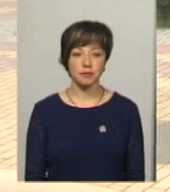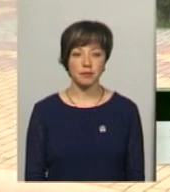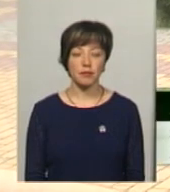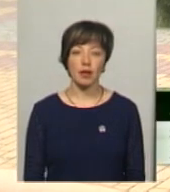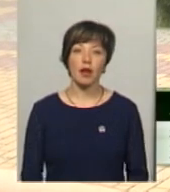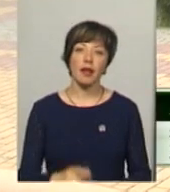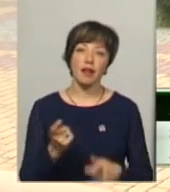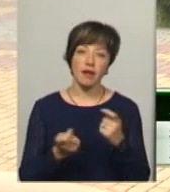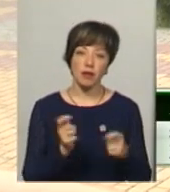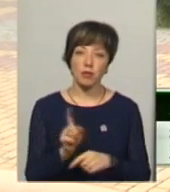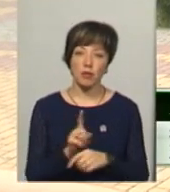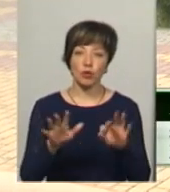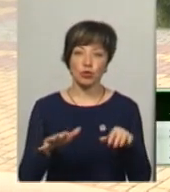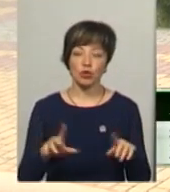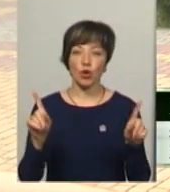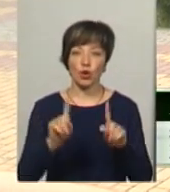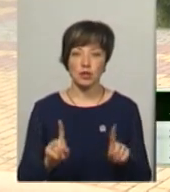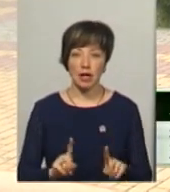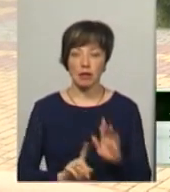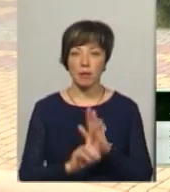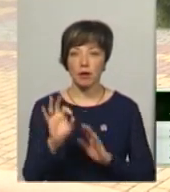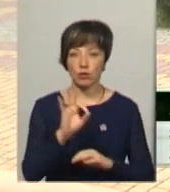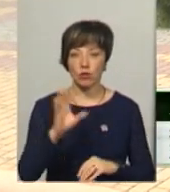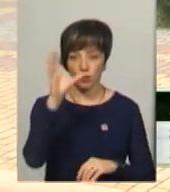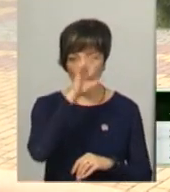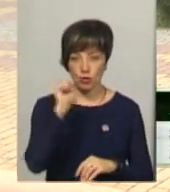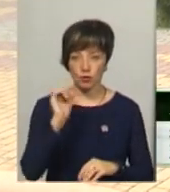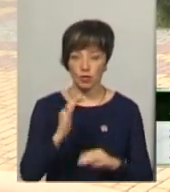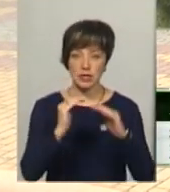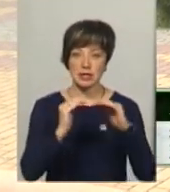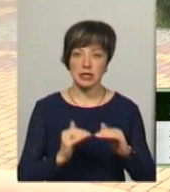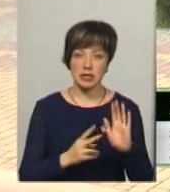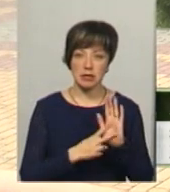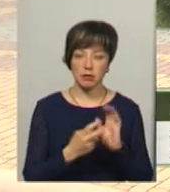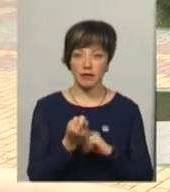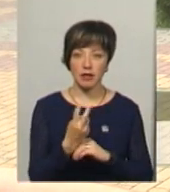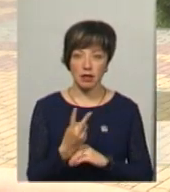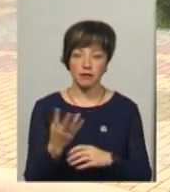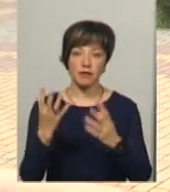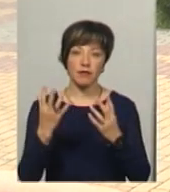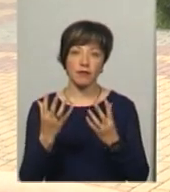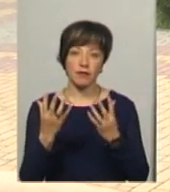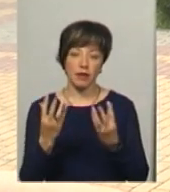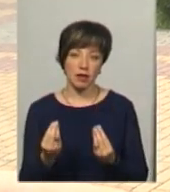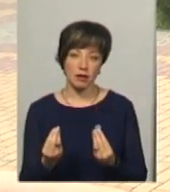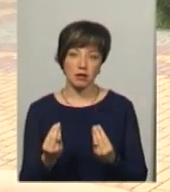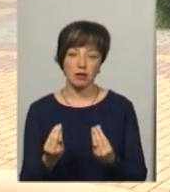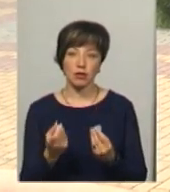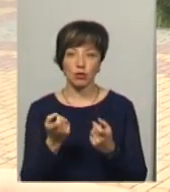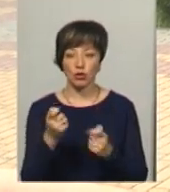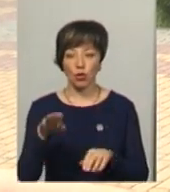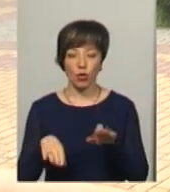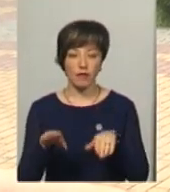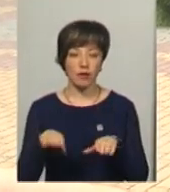помірні дощі, місцями гроза, температура повітря вночі знизиться до 7-12 градусів тепла, де на дещі